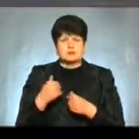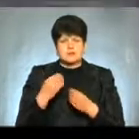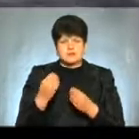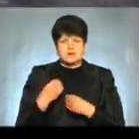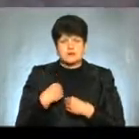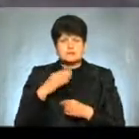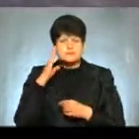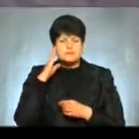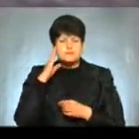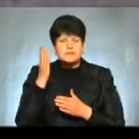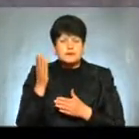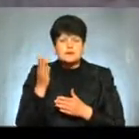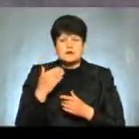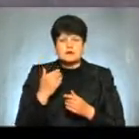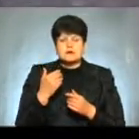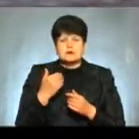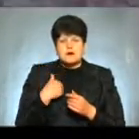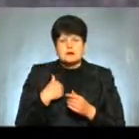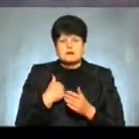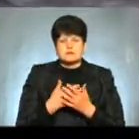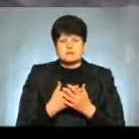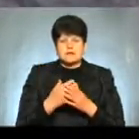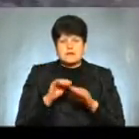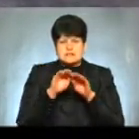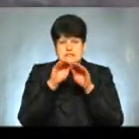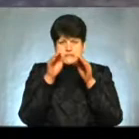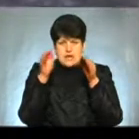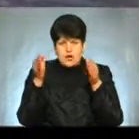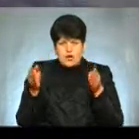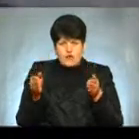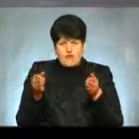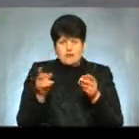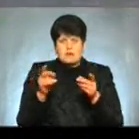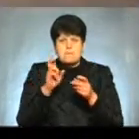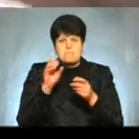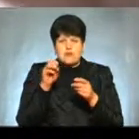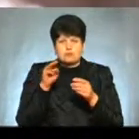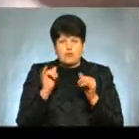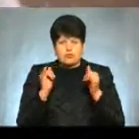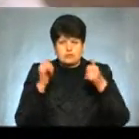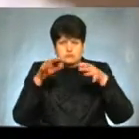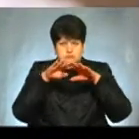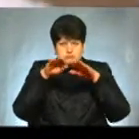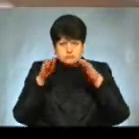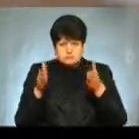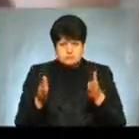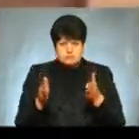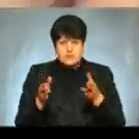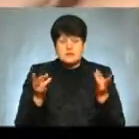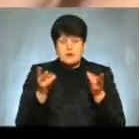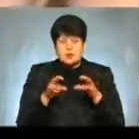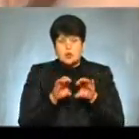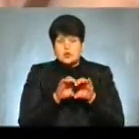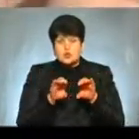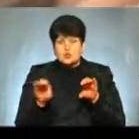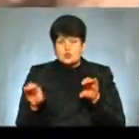Ми, наприклад, як саркофад треба було заливати бетоном Але треба було труби